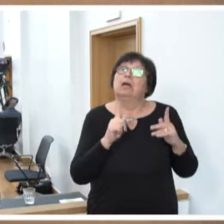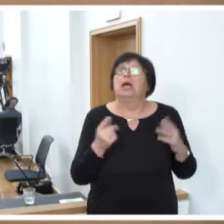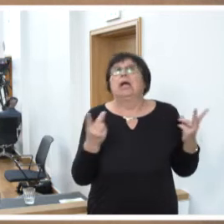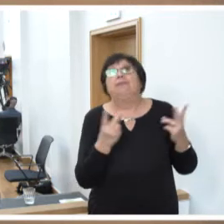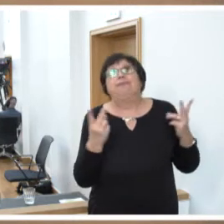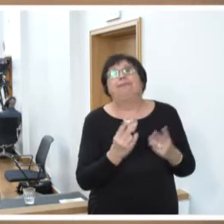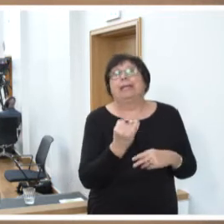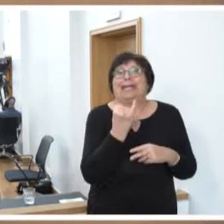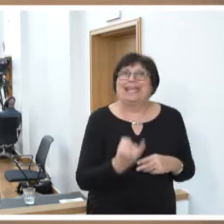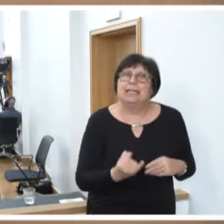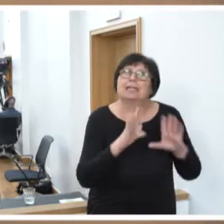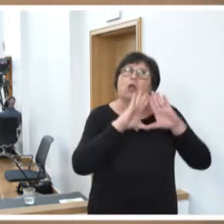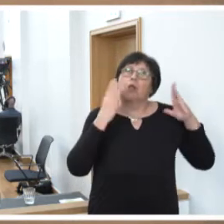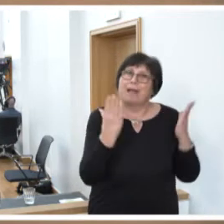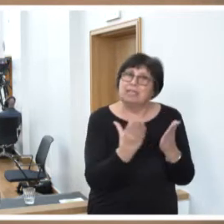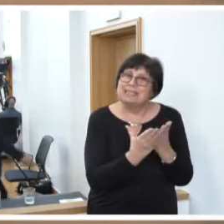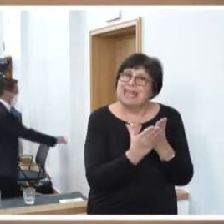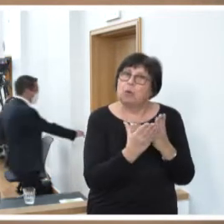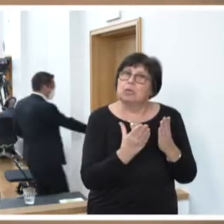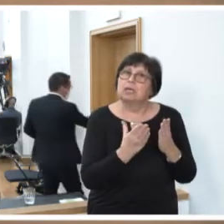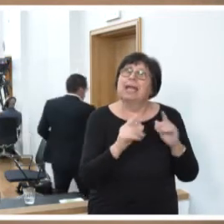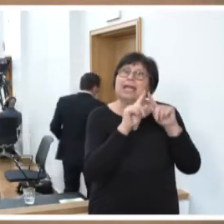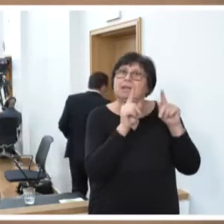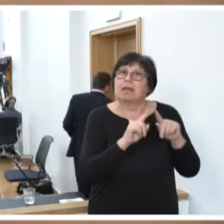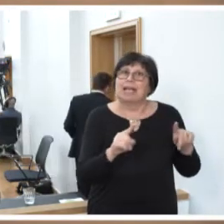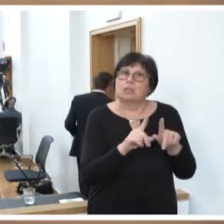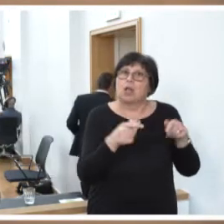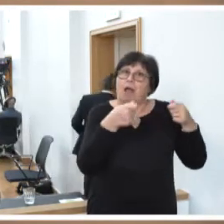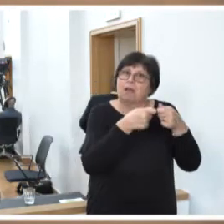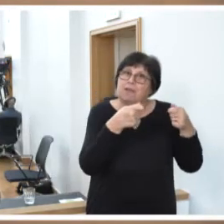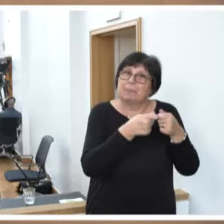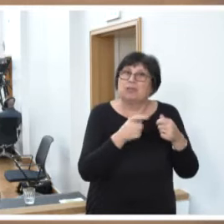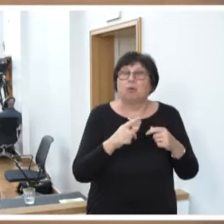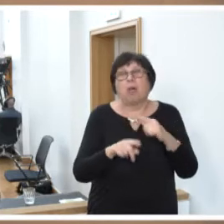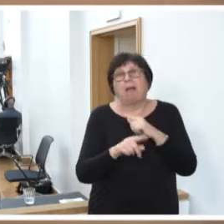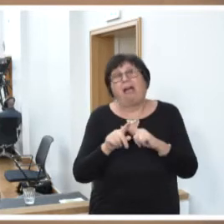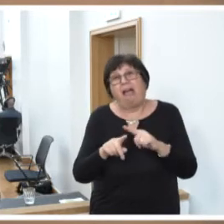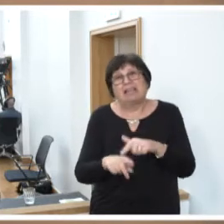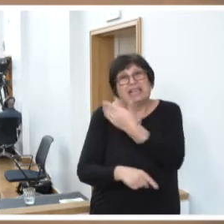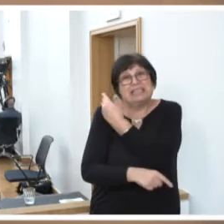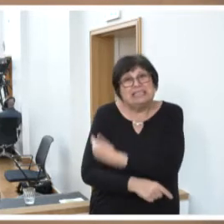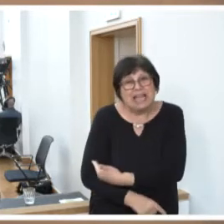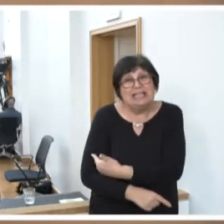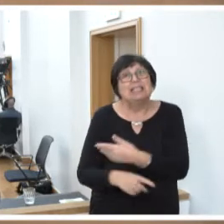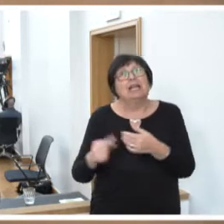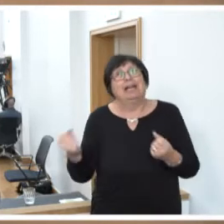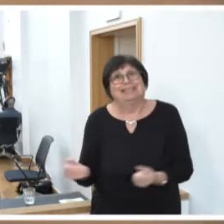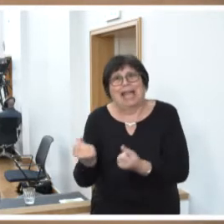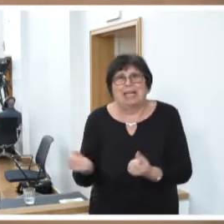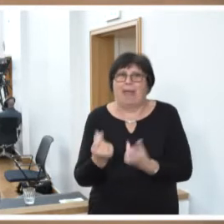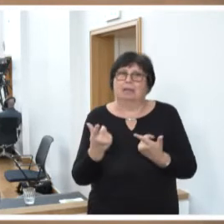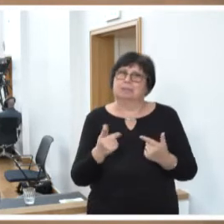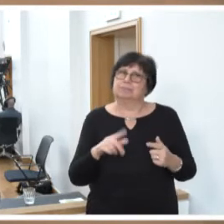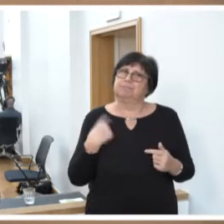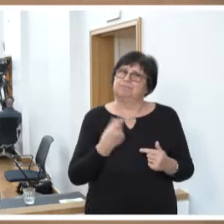der Globalisierung, der internationalen Verflechtung, auf der anderen Seite aber auch Treiberin. Und wir